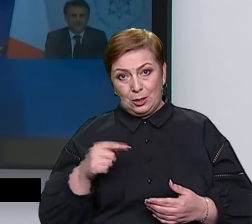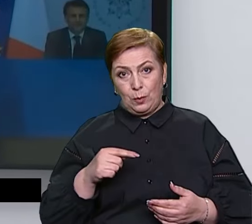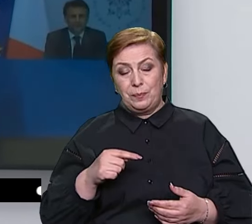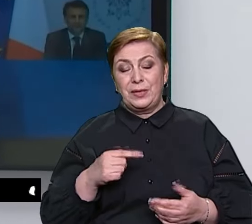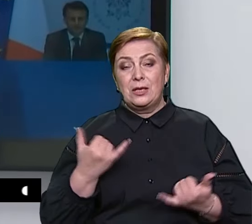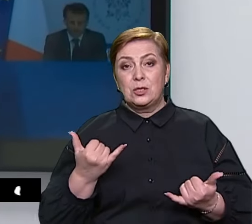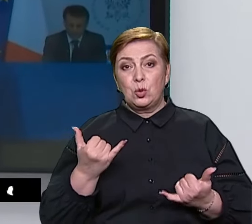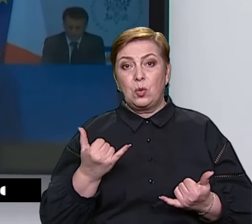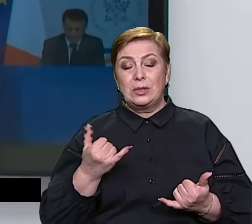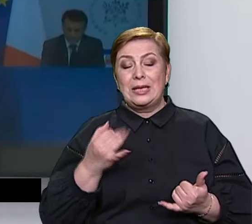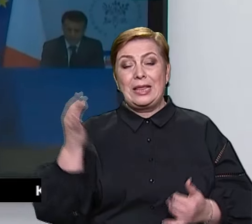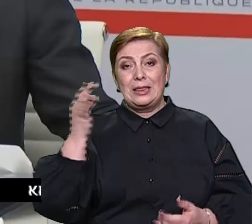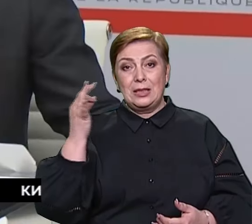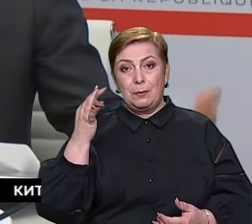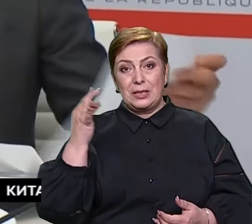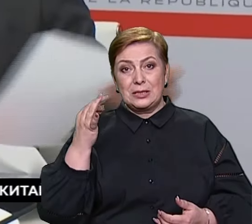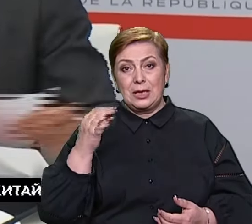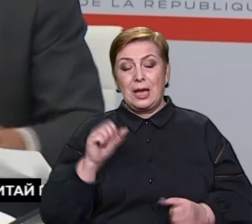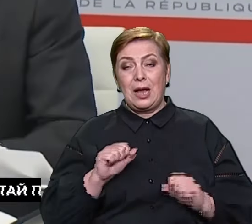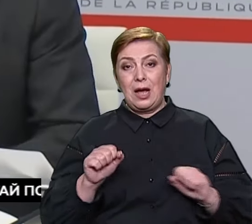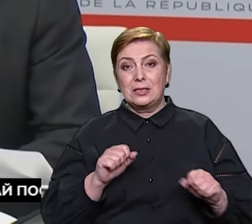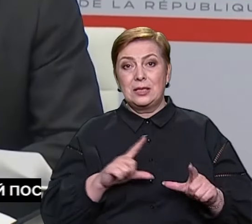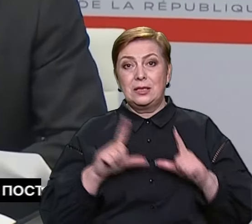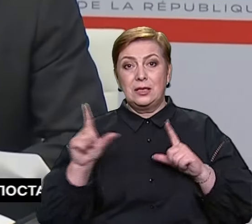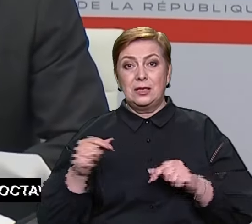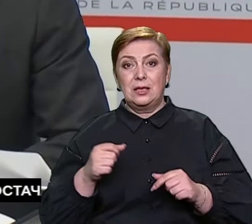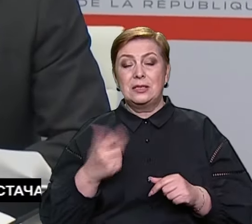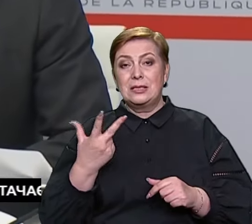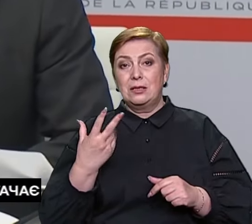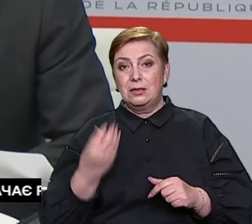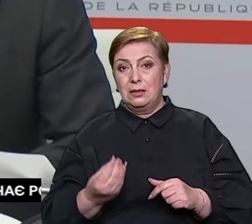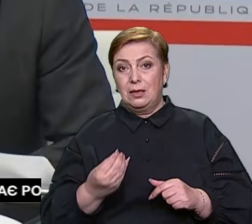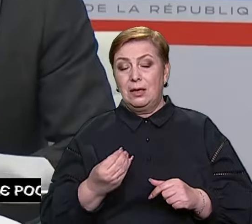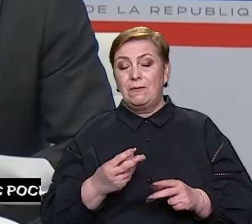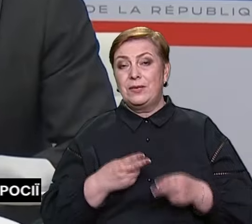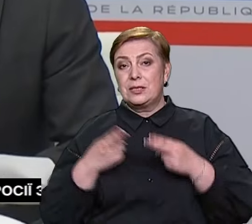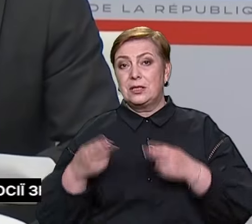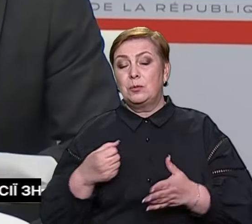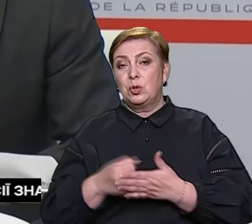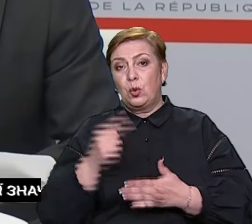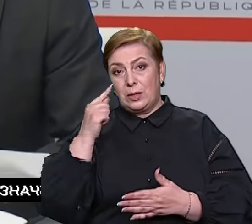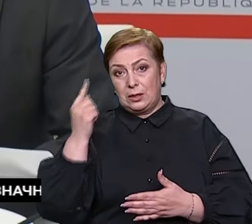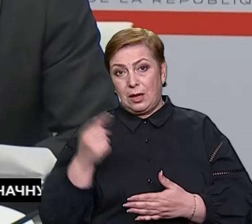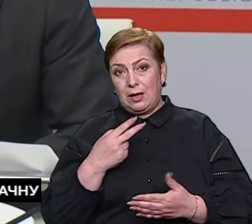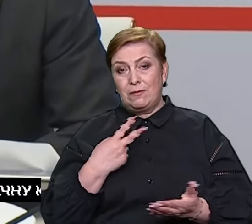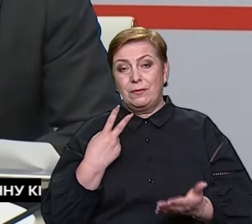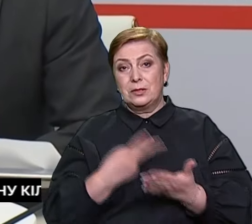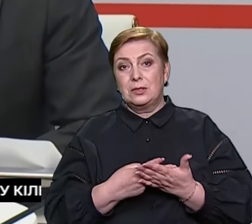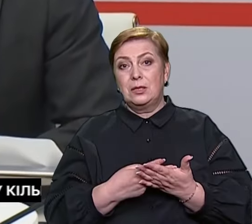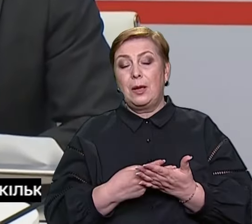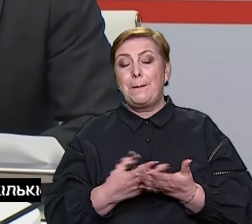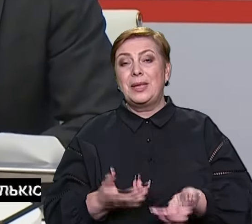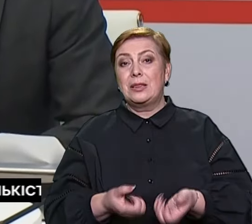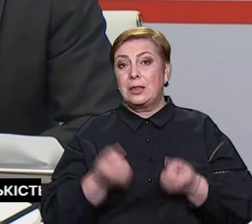їде з триденним візитом до Китаю. І, як пише Ройтерс, планує, цитую, висловити стурбованість щодо підтримки